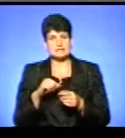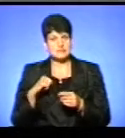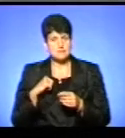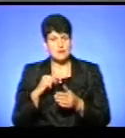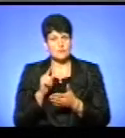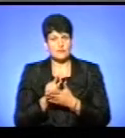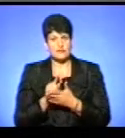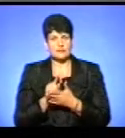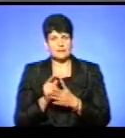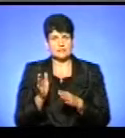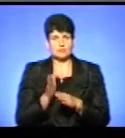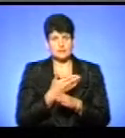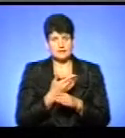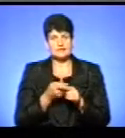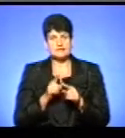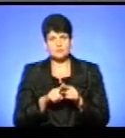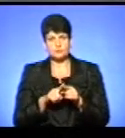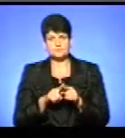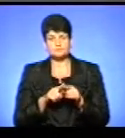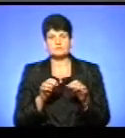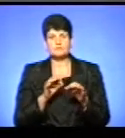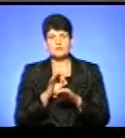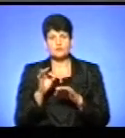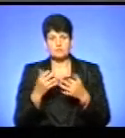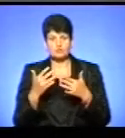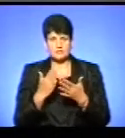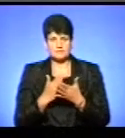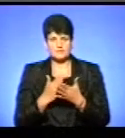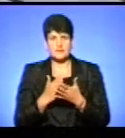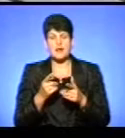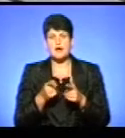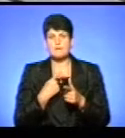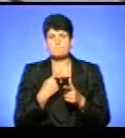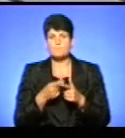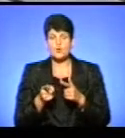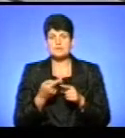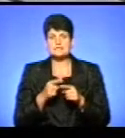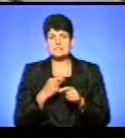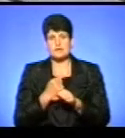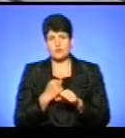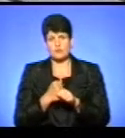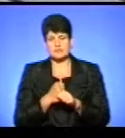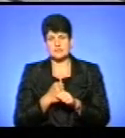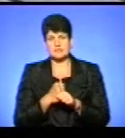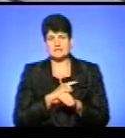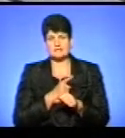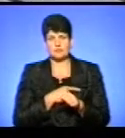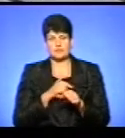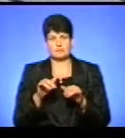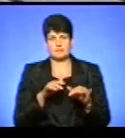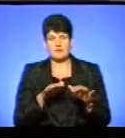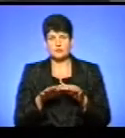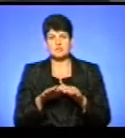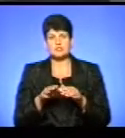демонтувати дану рекламну конструкцію, якщо вона вже встановлена, або це робиться вже силовими методами через міську